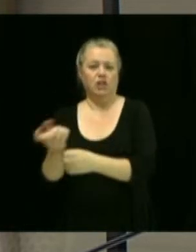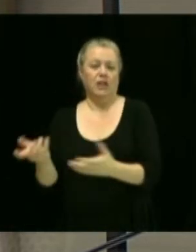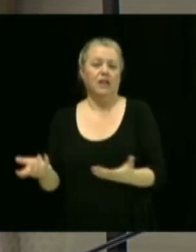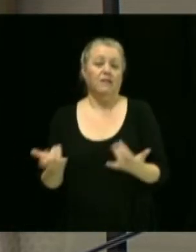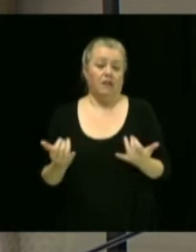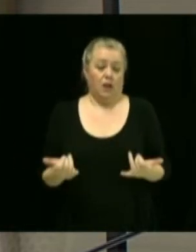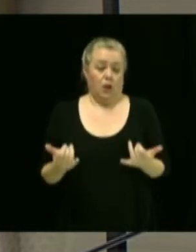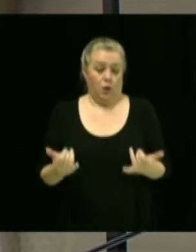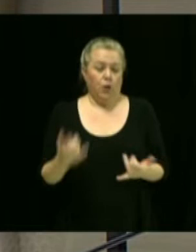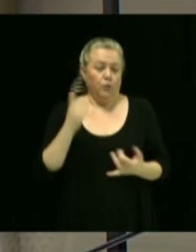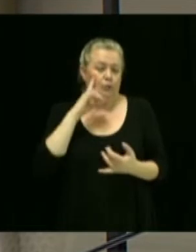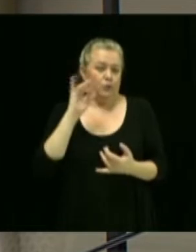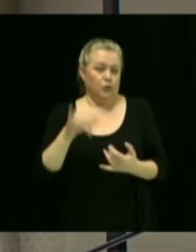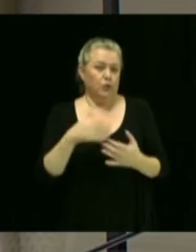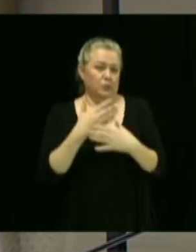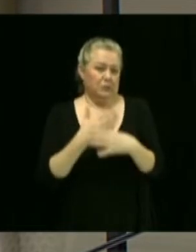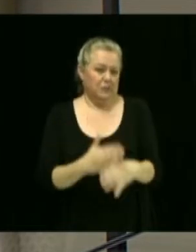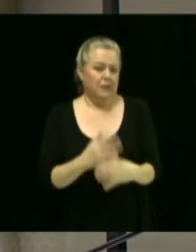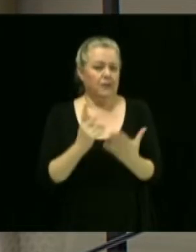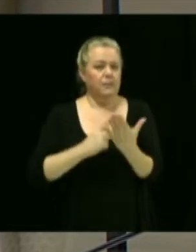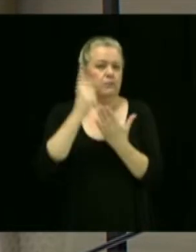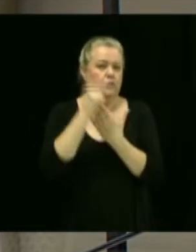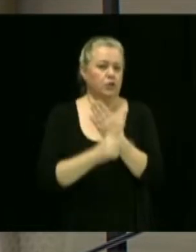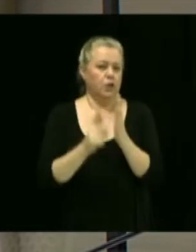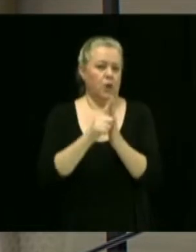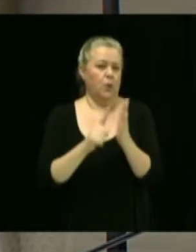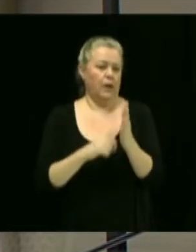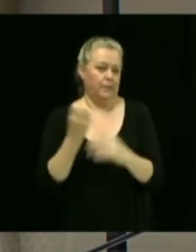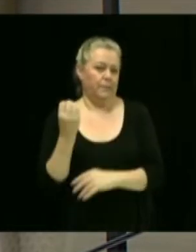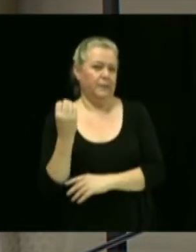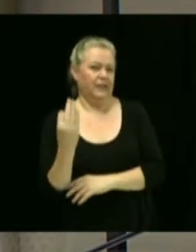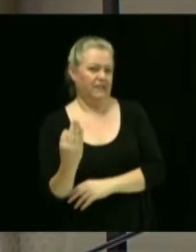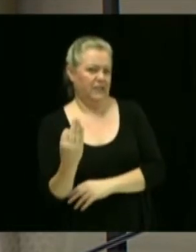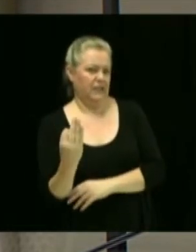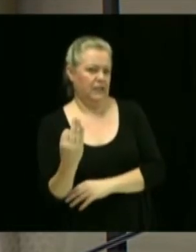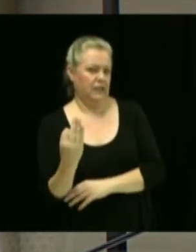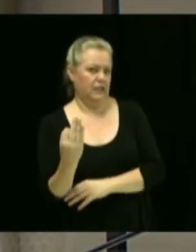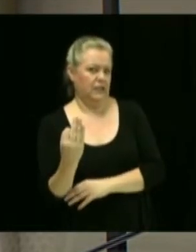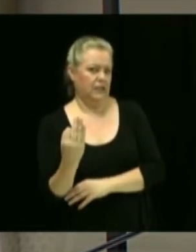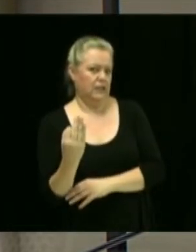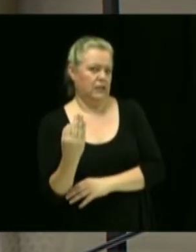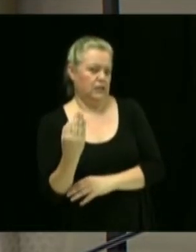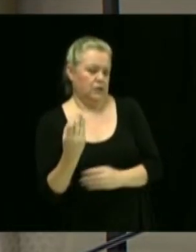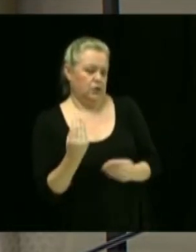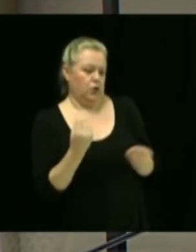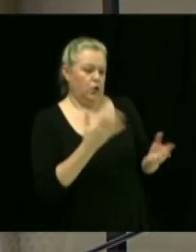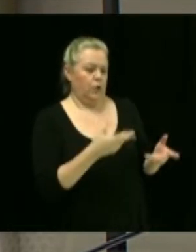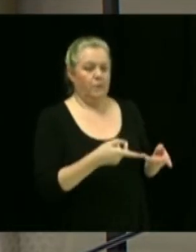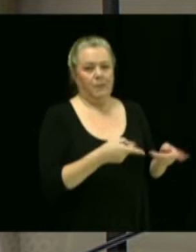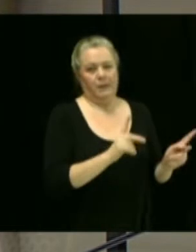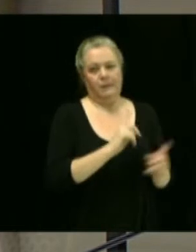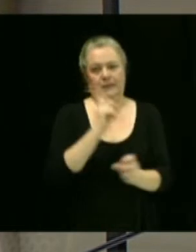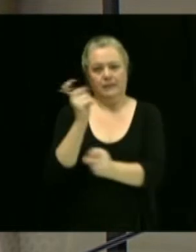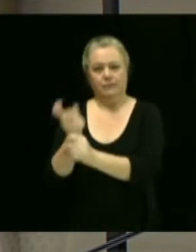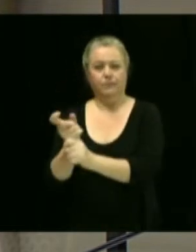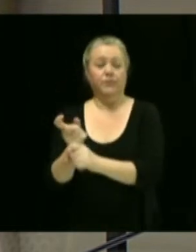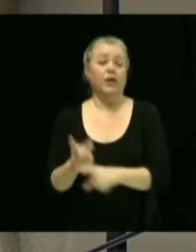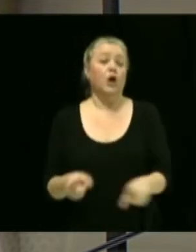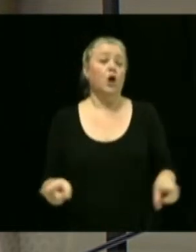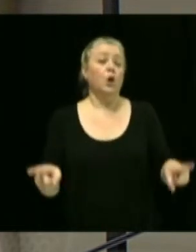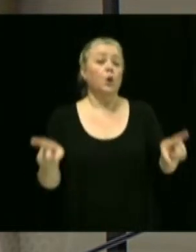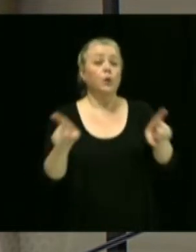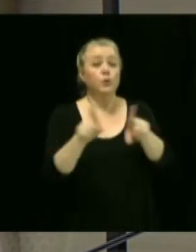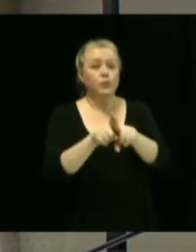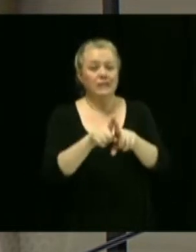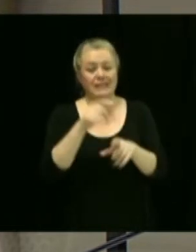privé. Alors, c'est ce que nous demandons d'obtenir comme résolution, ainsi que pour venir compenser certains éléments de la modification